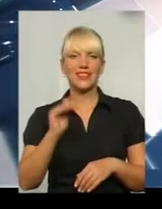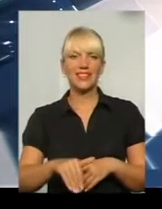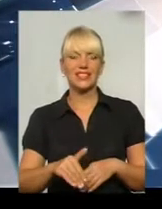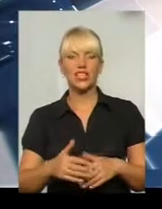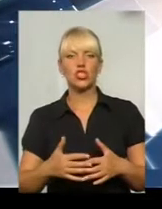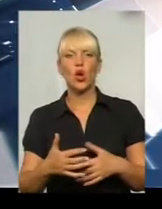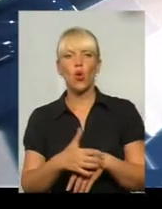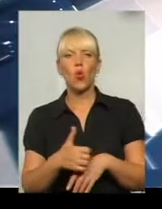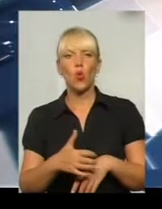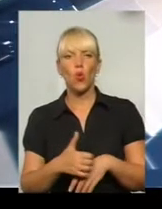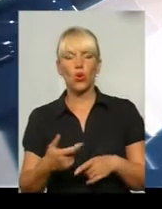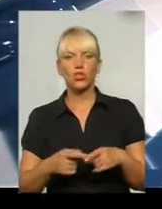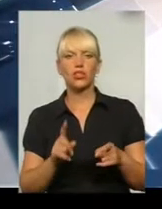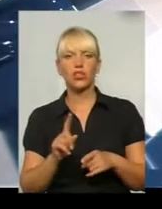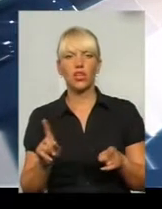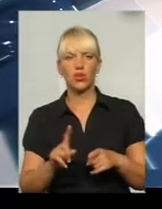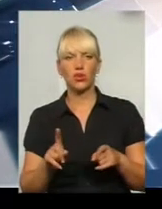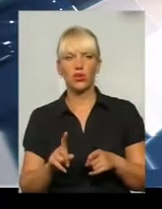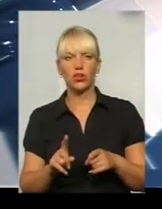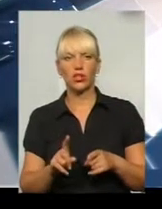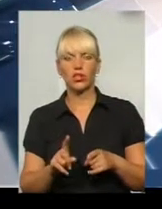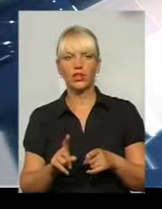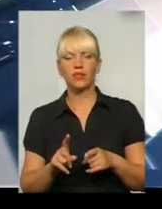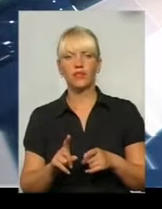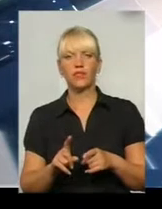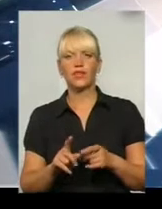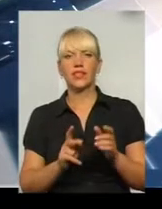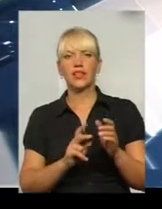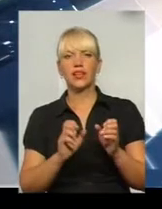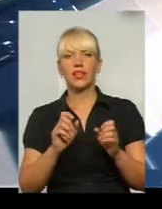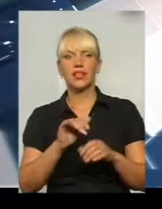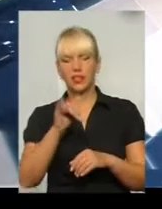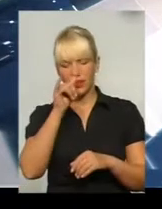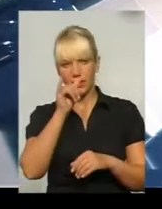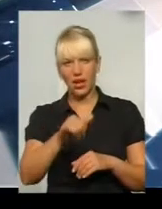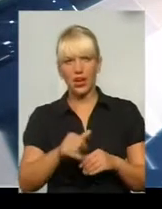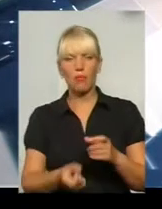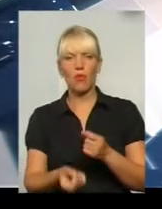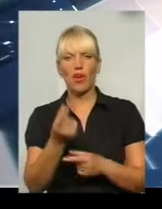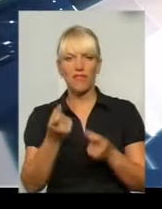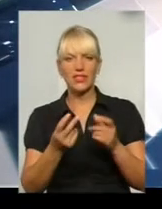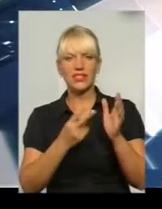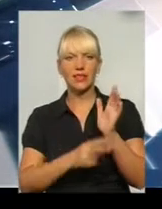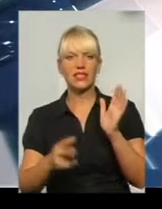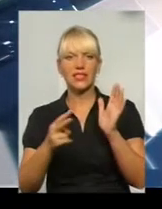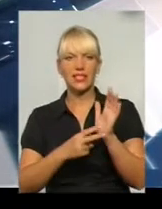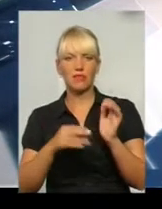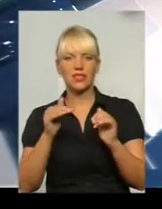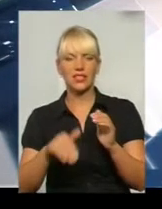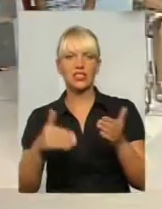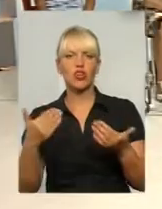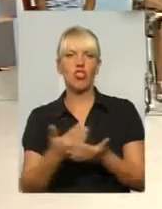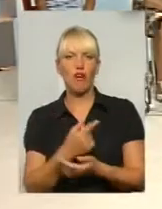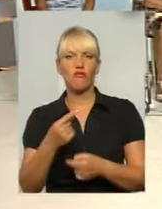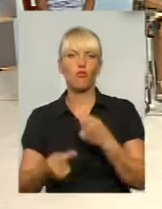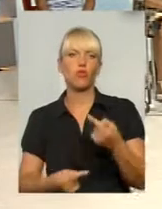яких дзвіжалося 77 тисяч нових котиків. Дякуємо велике. Дякуємо велике пані